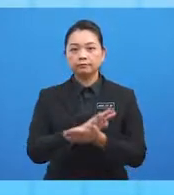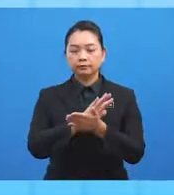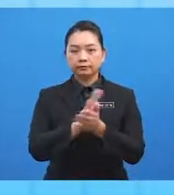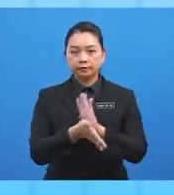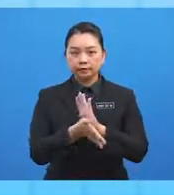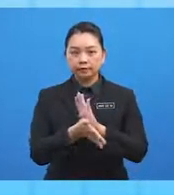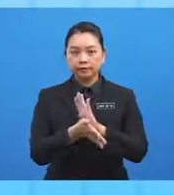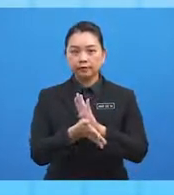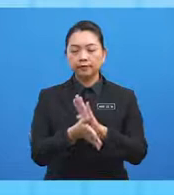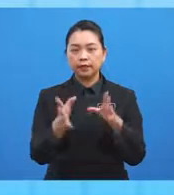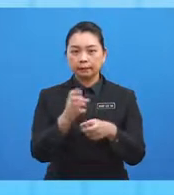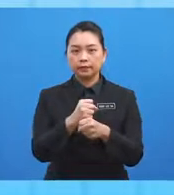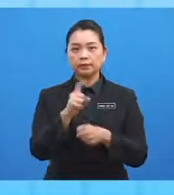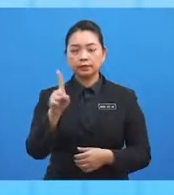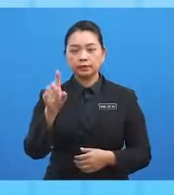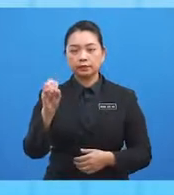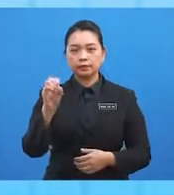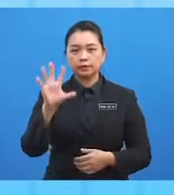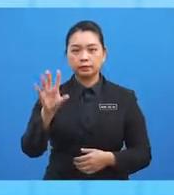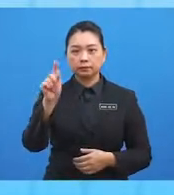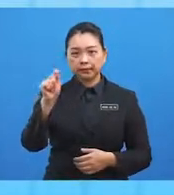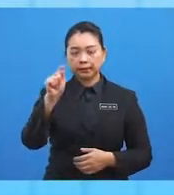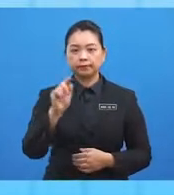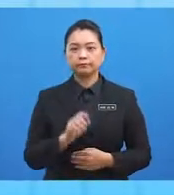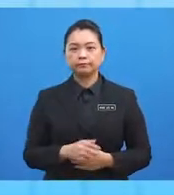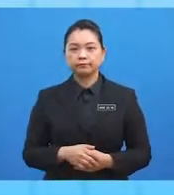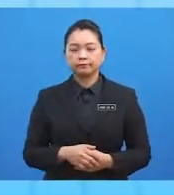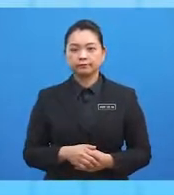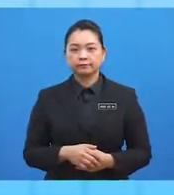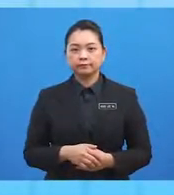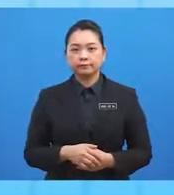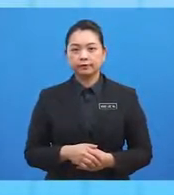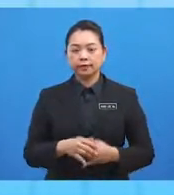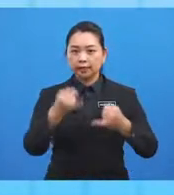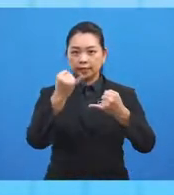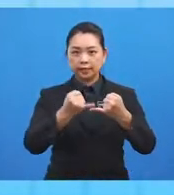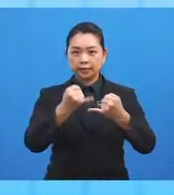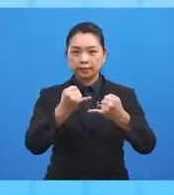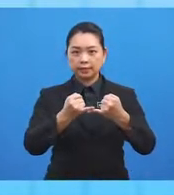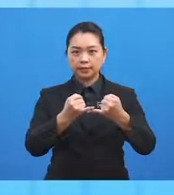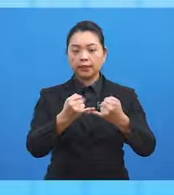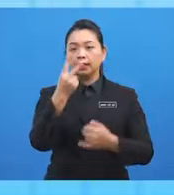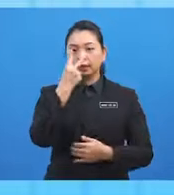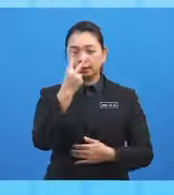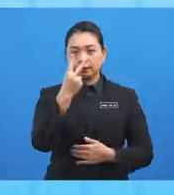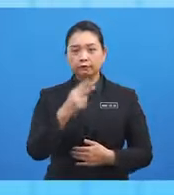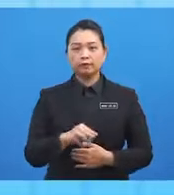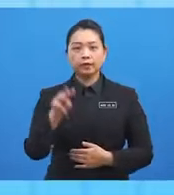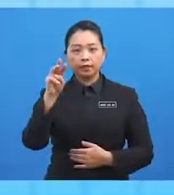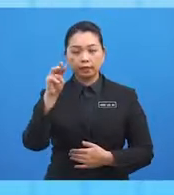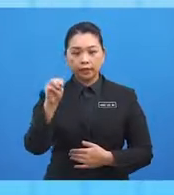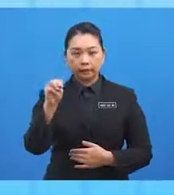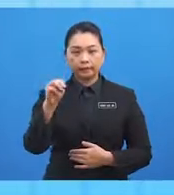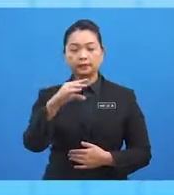sama dengan 105 darjah dan yang terakhir perhatikan kedudukan